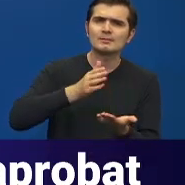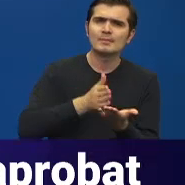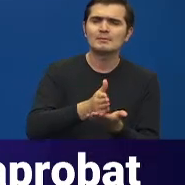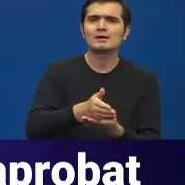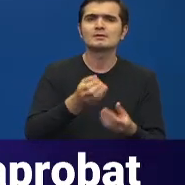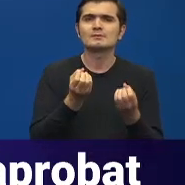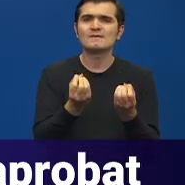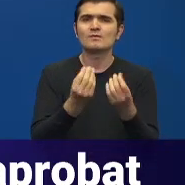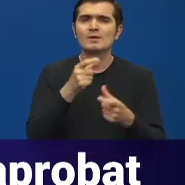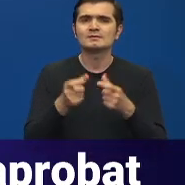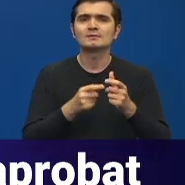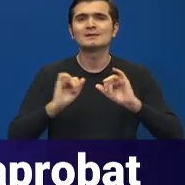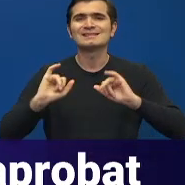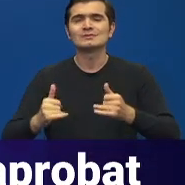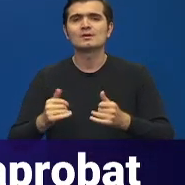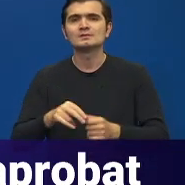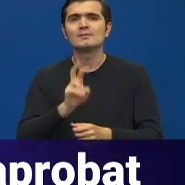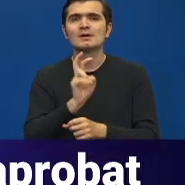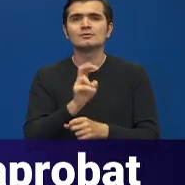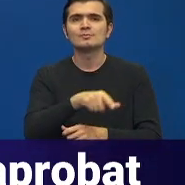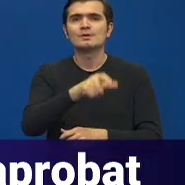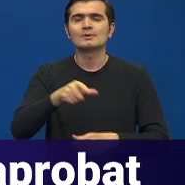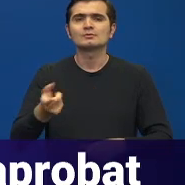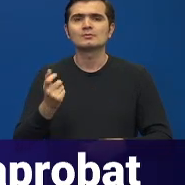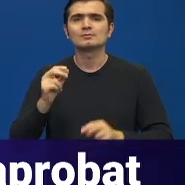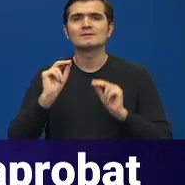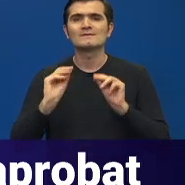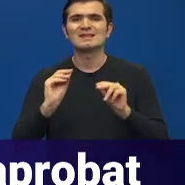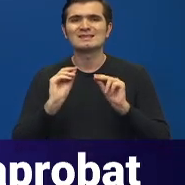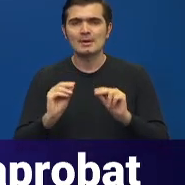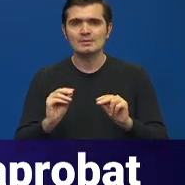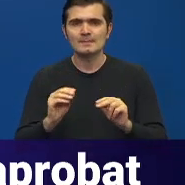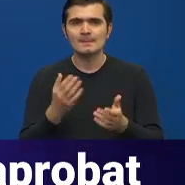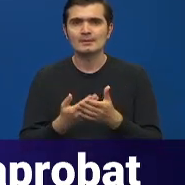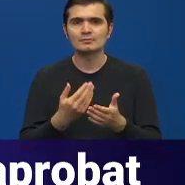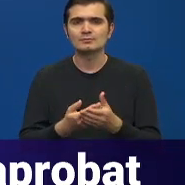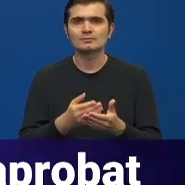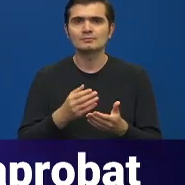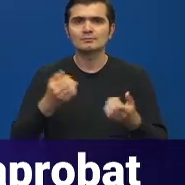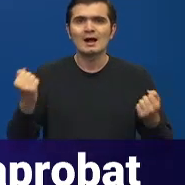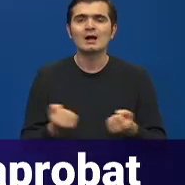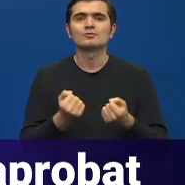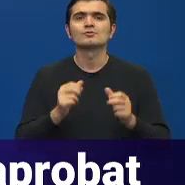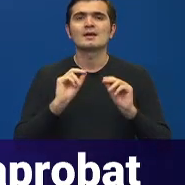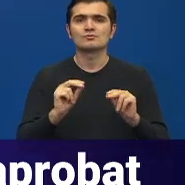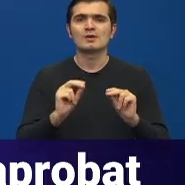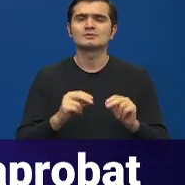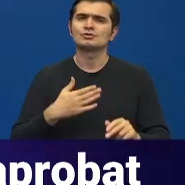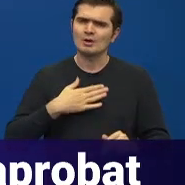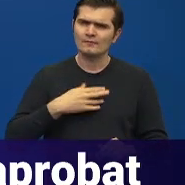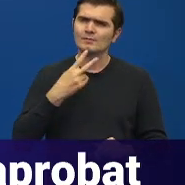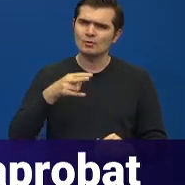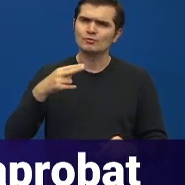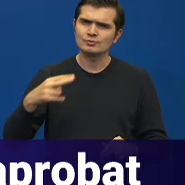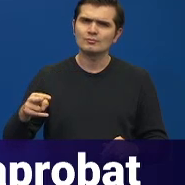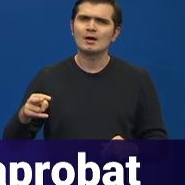informații vis-a-vis de situația participării personalului din învățământ la actul educațional. Avem în continuare